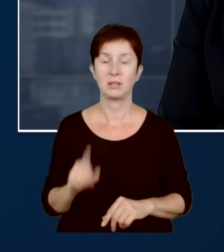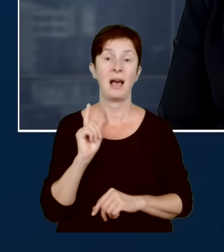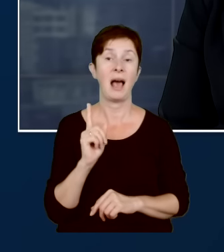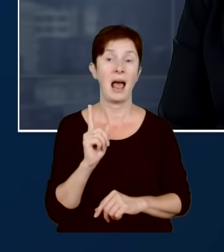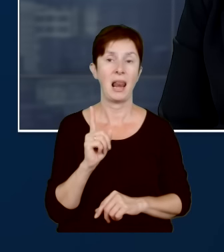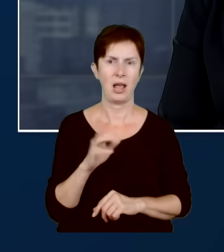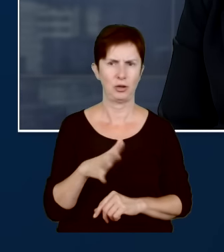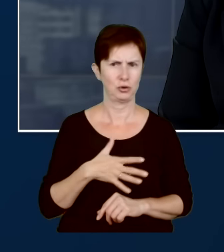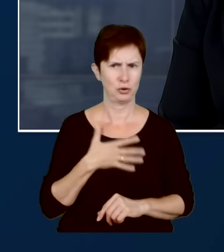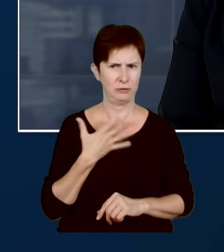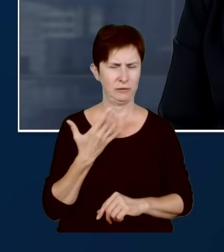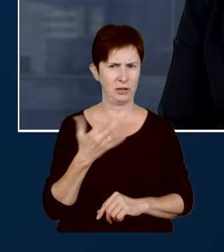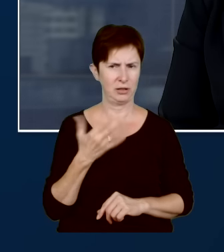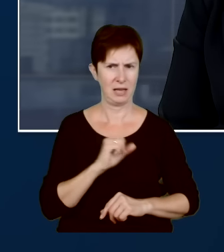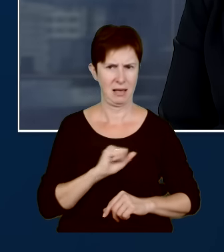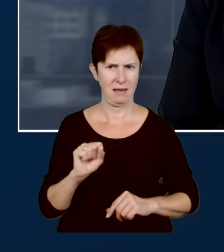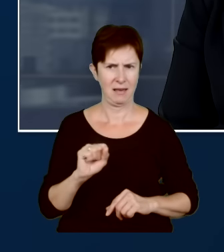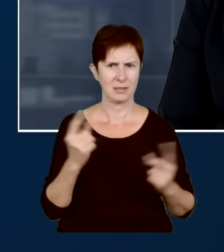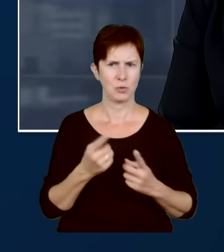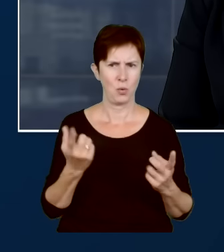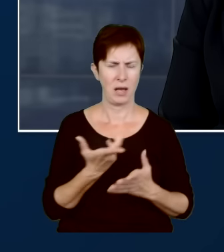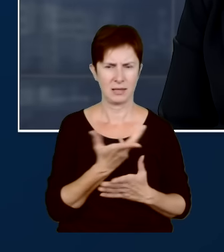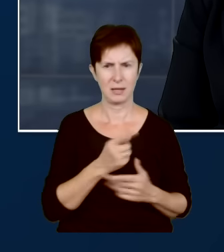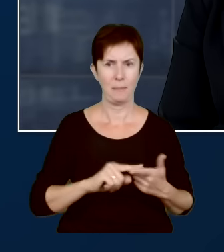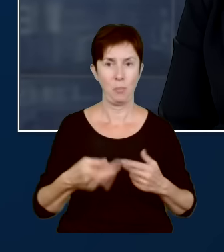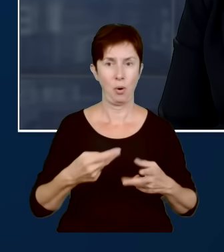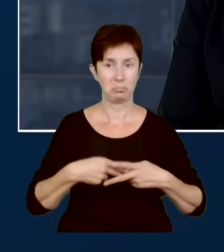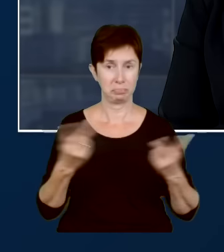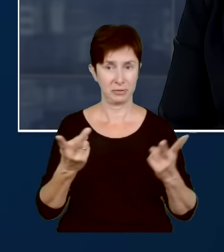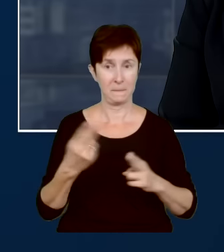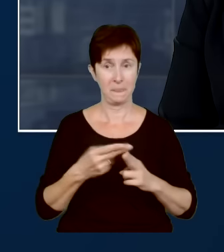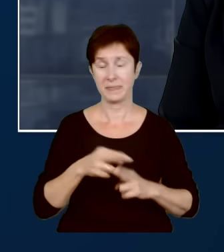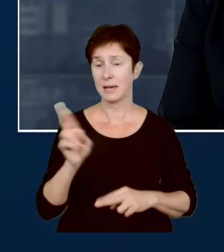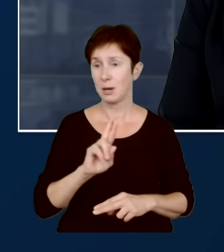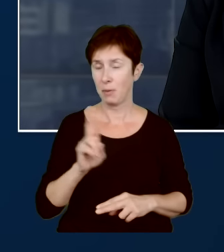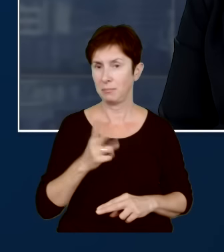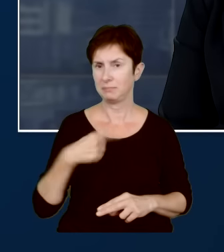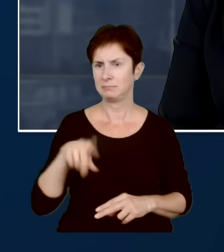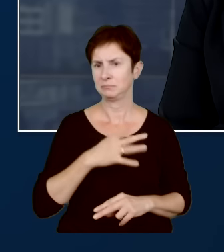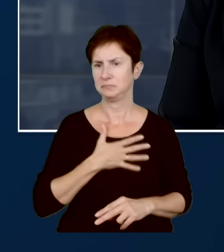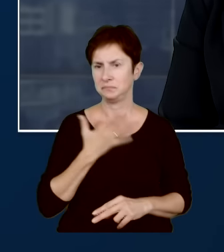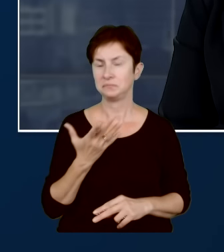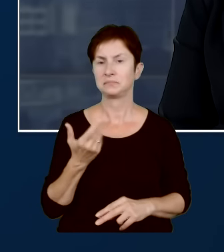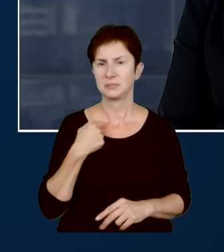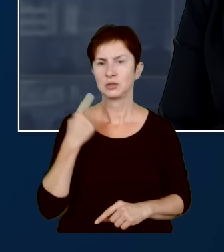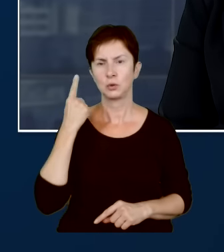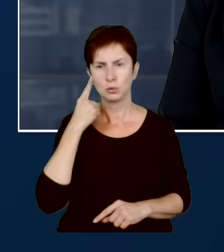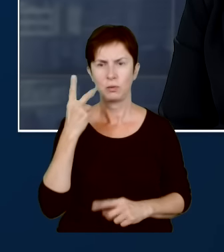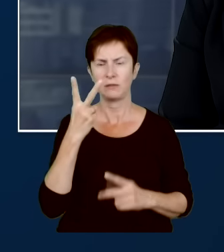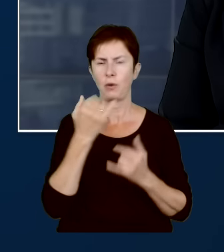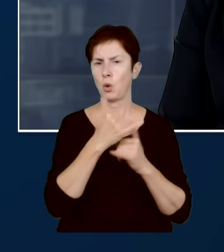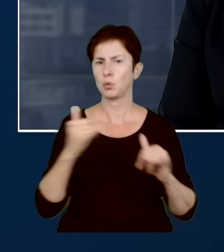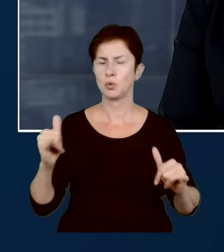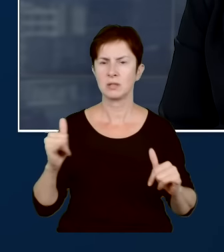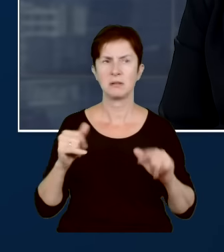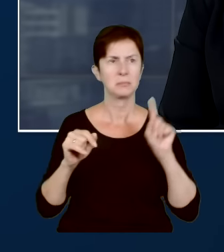rzeczy się dzieją. Po ujawnieniu tego dokumentu przez Telewizję Republika dowiedzieliśmy się z dwóch niezależnych źródeł,